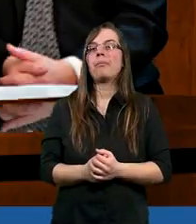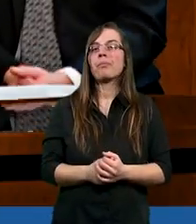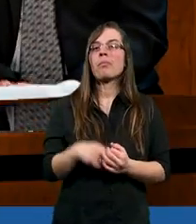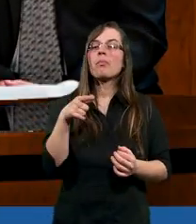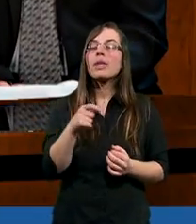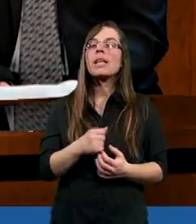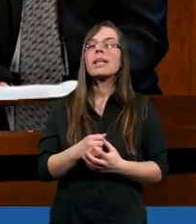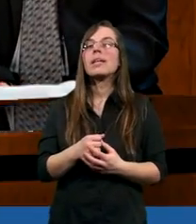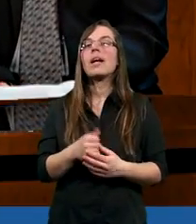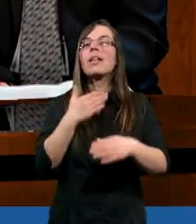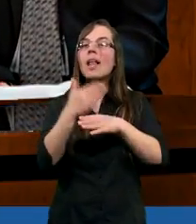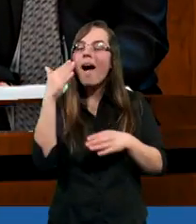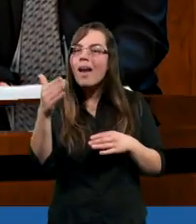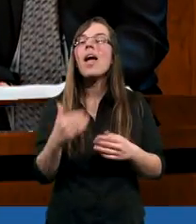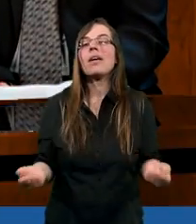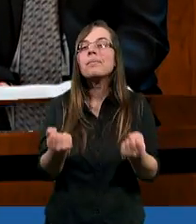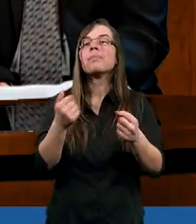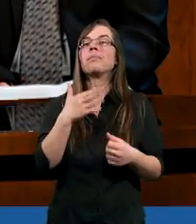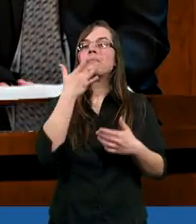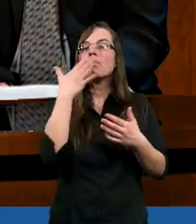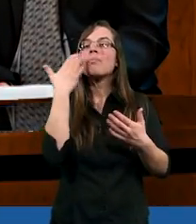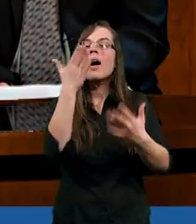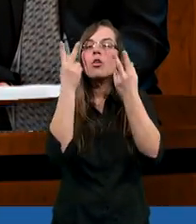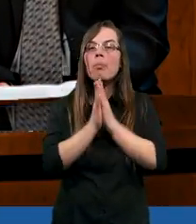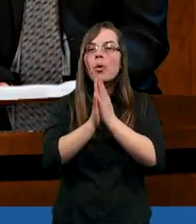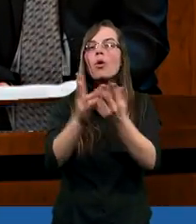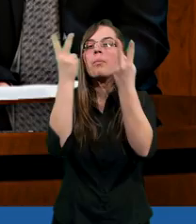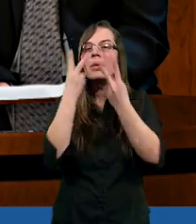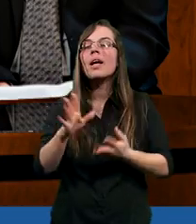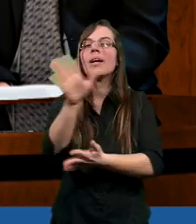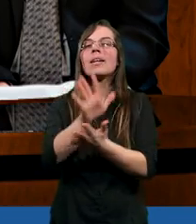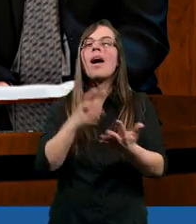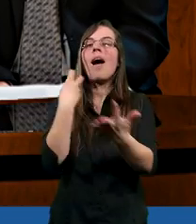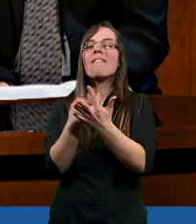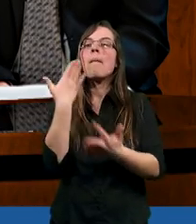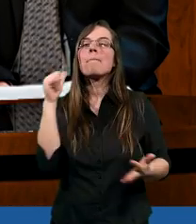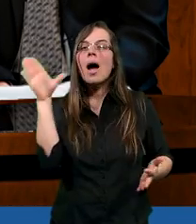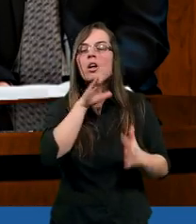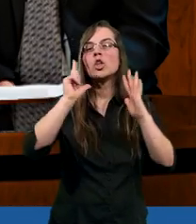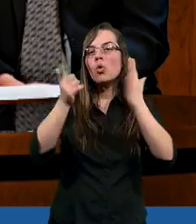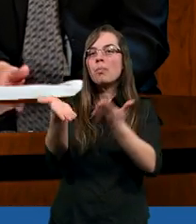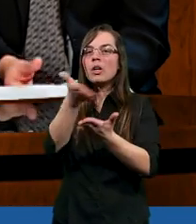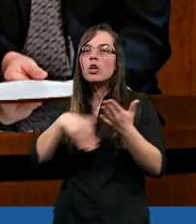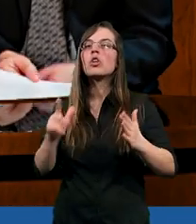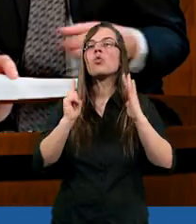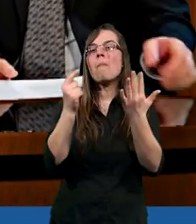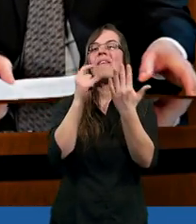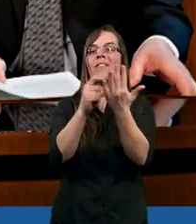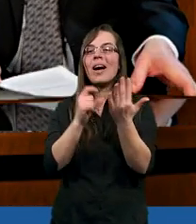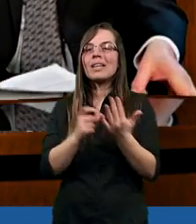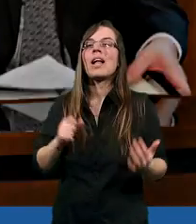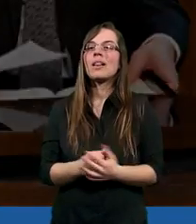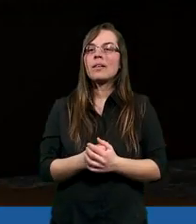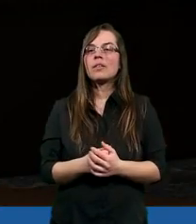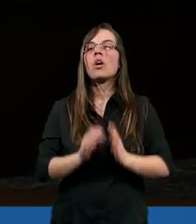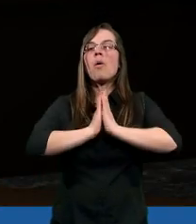Wobec tego podążając dalej, bardzo proszę o przeczytanie tekstu z Ewangelii Mateusza, siódmy rozdział, siódmy werset.